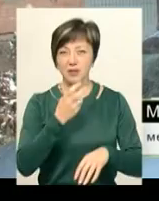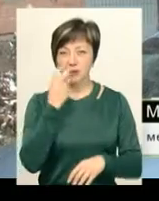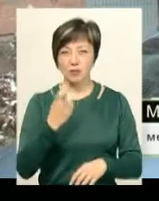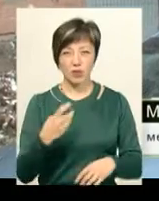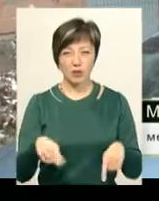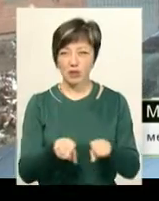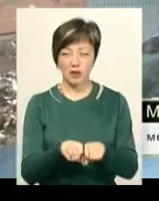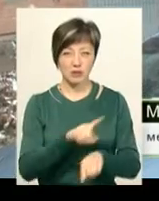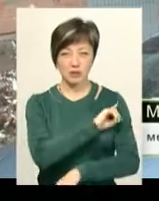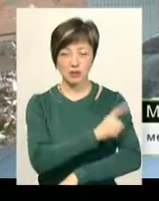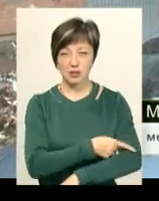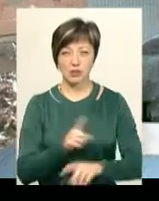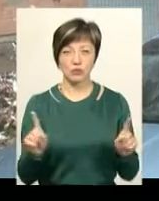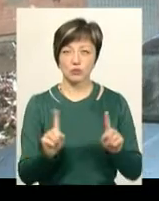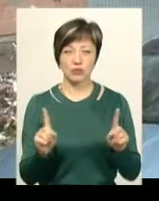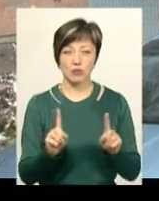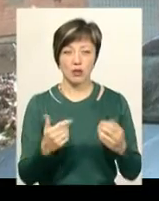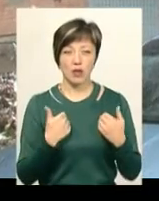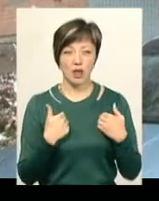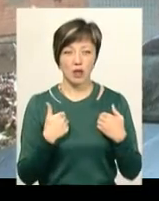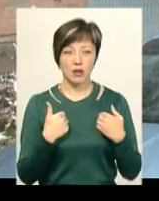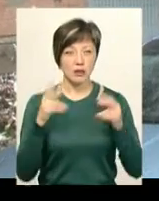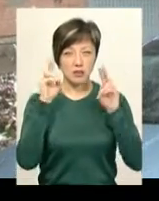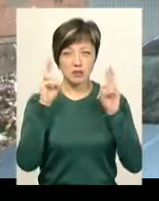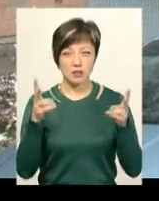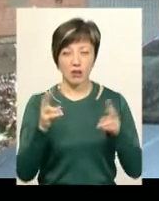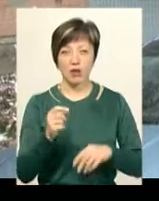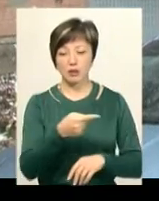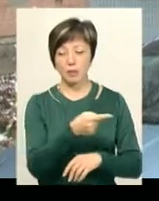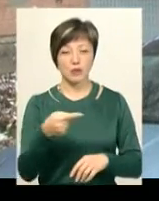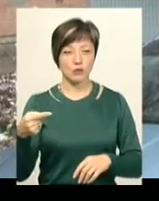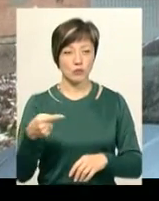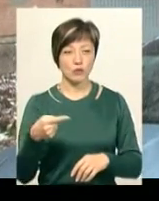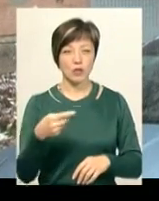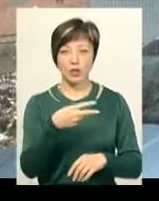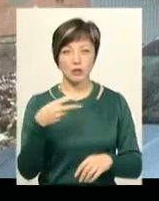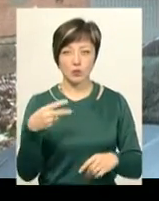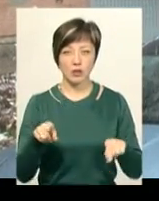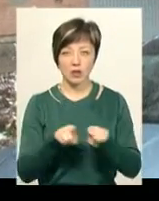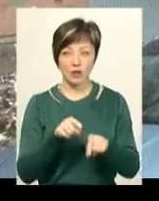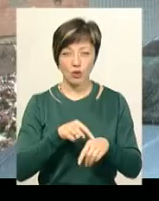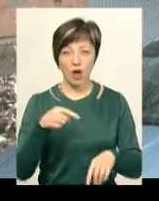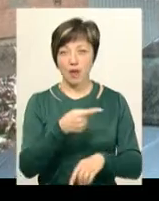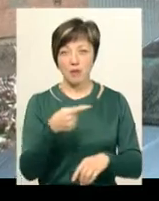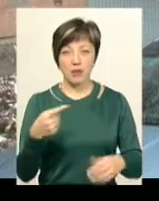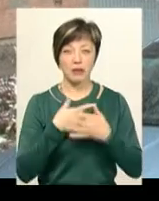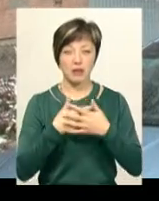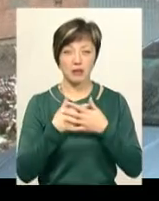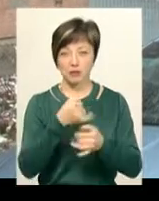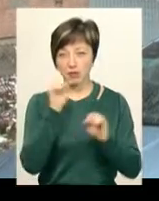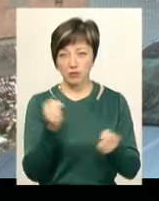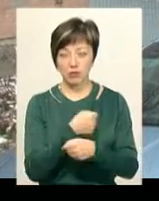такий стоїть, що я навіть не знаю, як на першому поверсі. На другий воно не так доходує, а дихати нема чим.